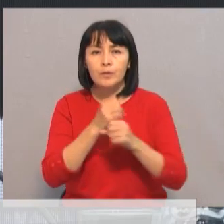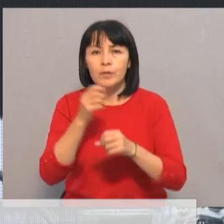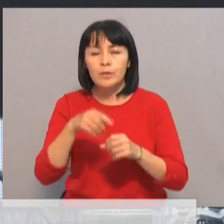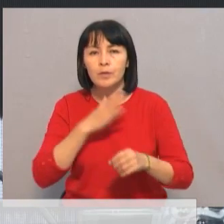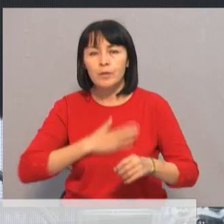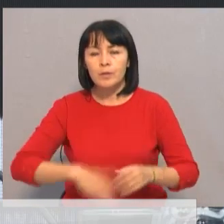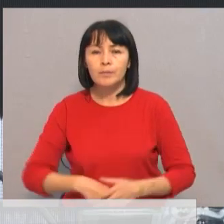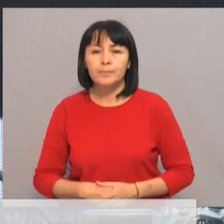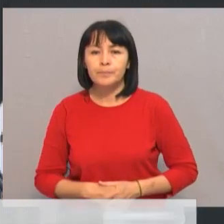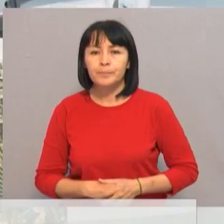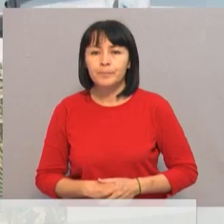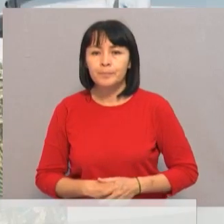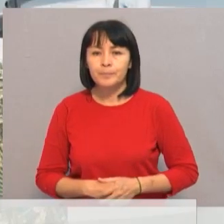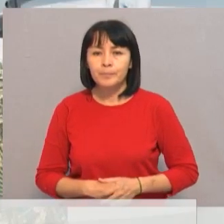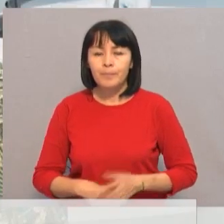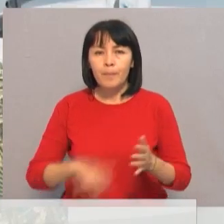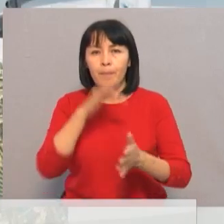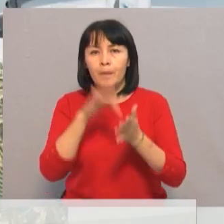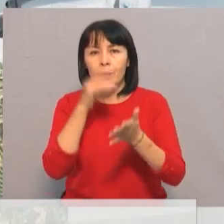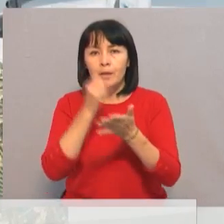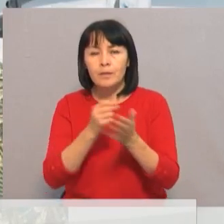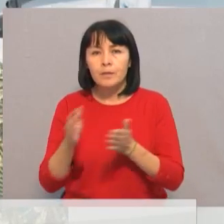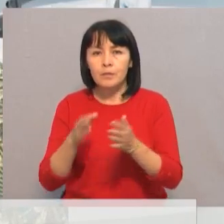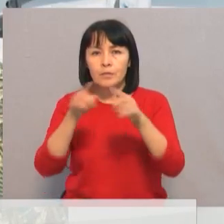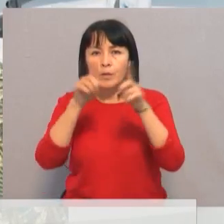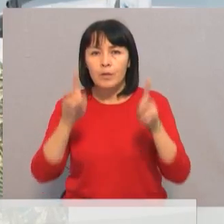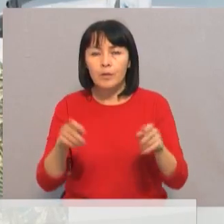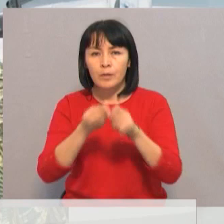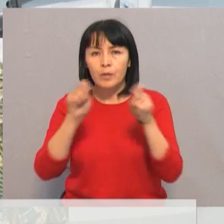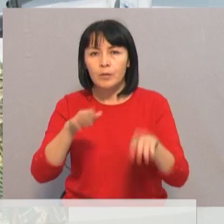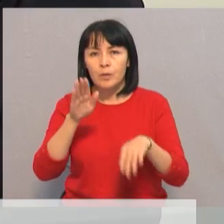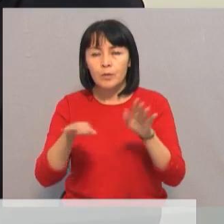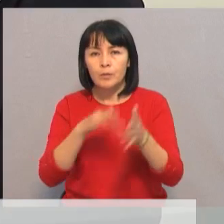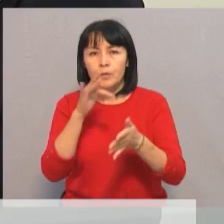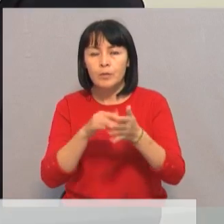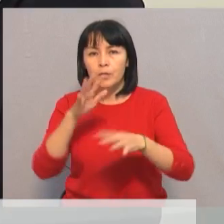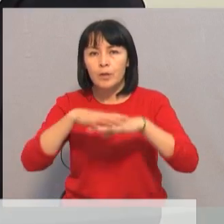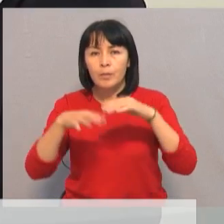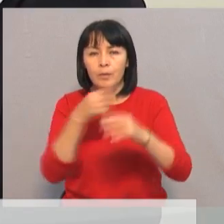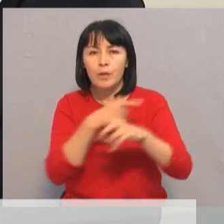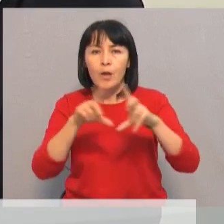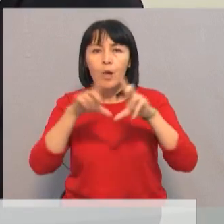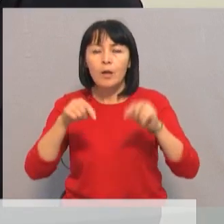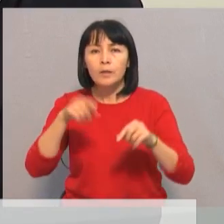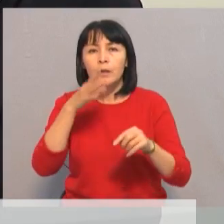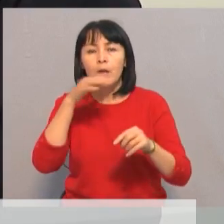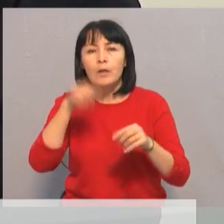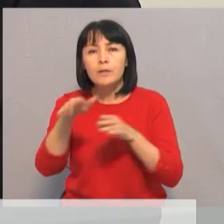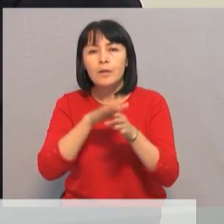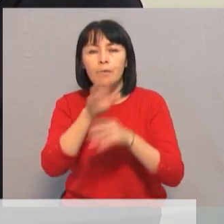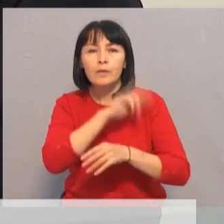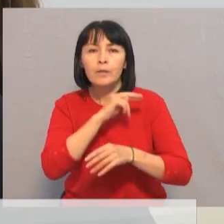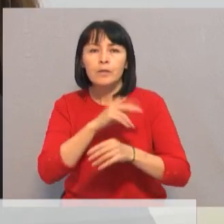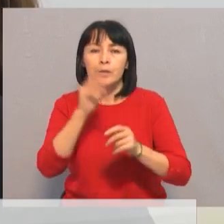этических норм. В городе утверждена дорожная карта по открытию лучших центров практики в поликлиниках. В настоящее время ведется